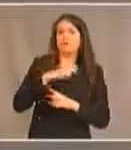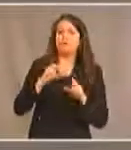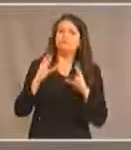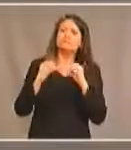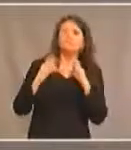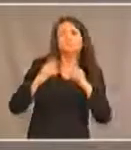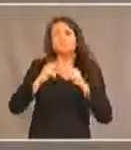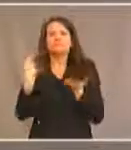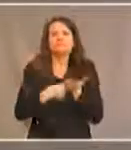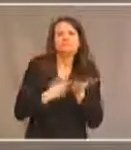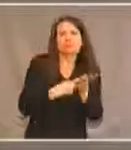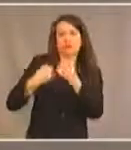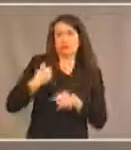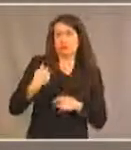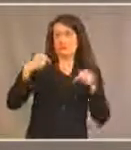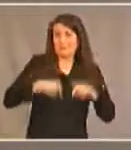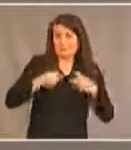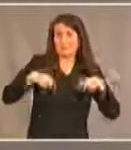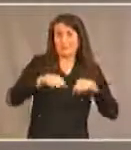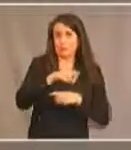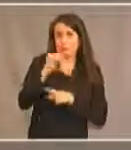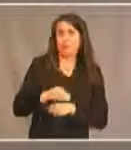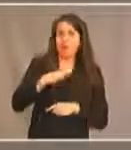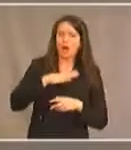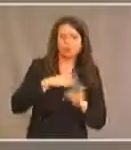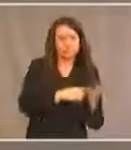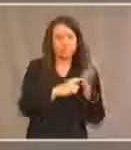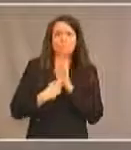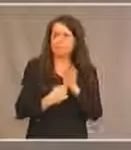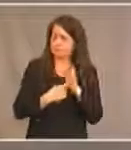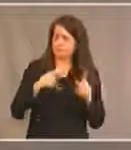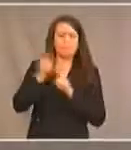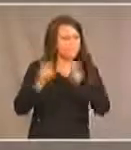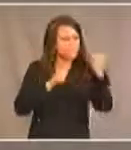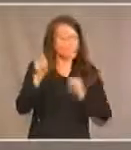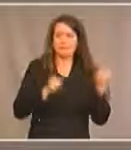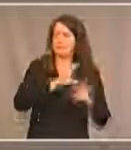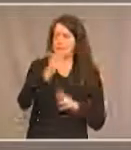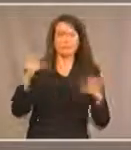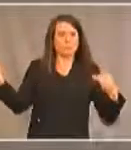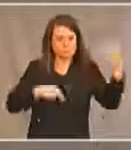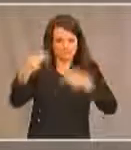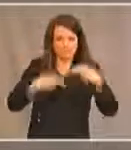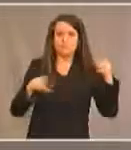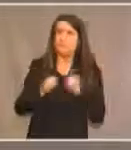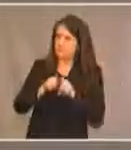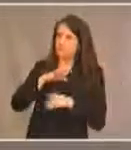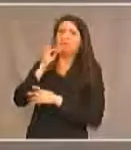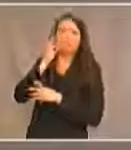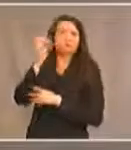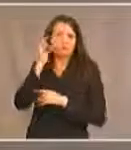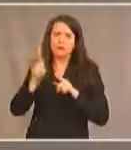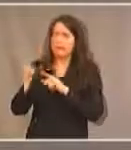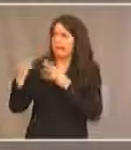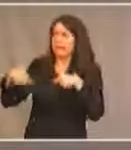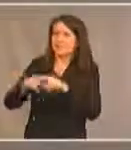pour les jeunes ici à Ottawa et avions de la représentation de partout au Canada, y compris d'Autochtones, également de toutes